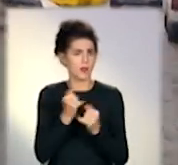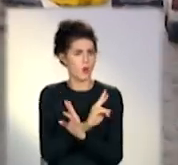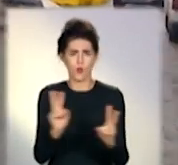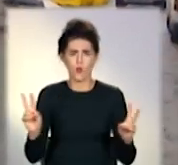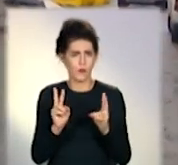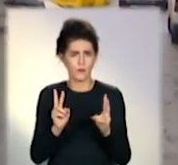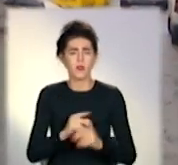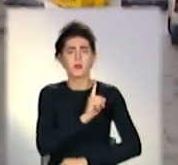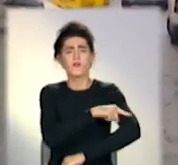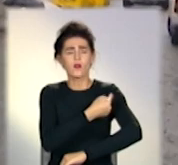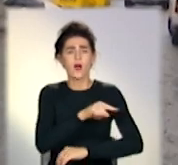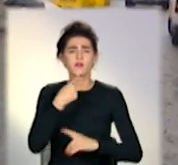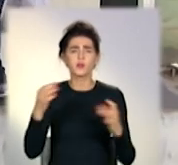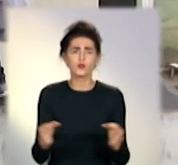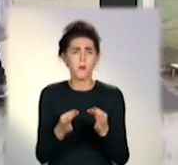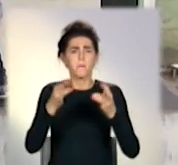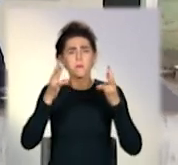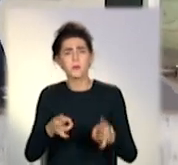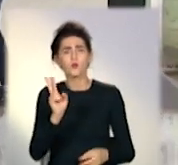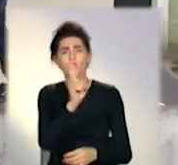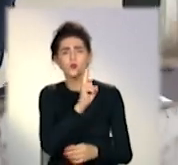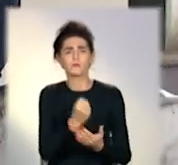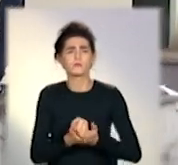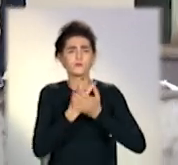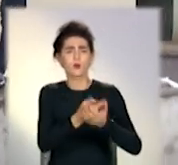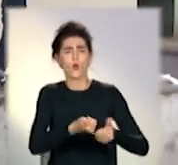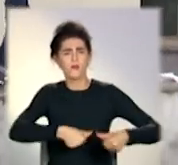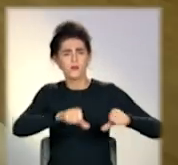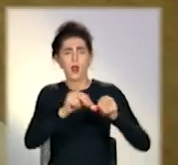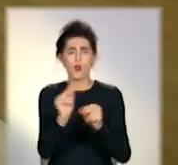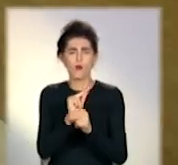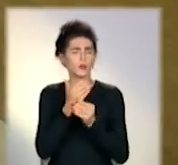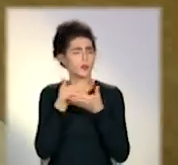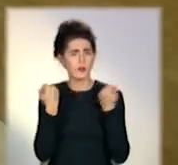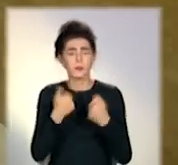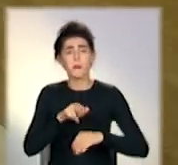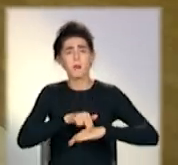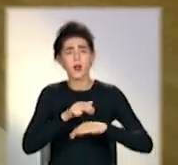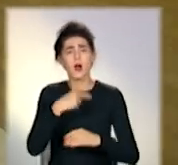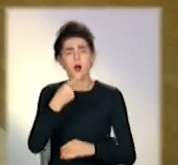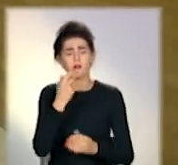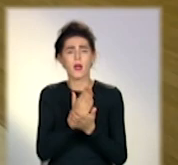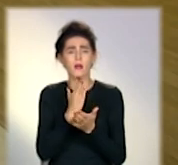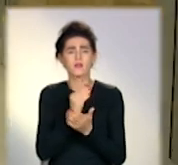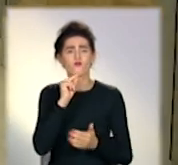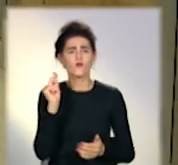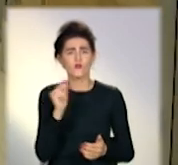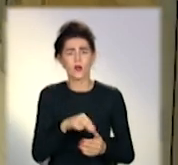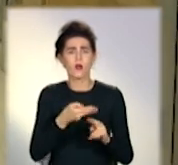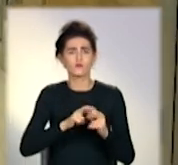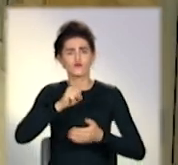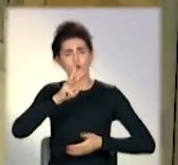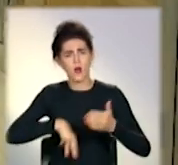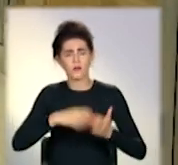Медики підтверджують, ніхто з постраждалих у травматологічному відділенні не лікується. У поліції ж кажуть, винуватцю аварії загрожує